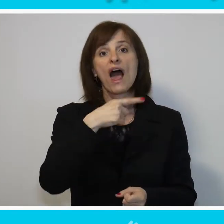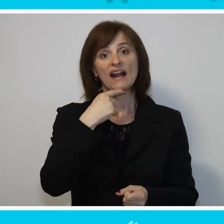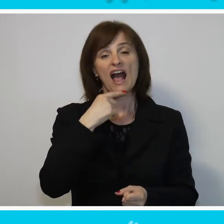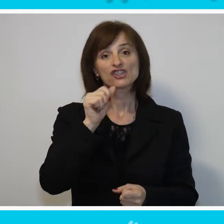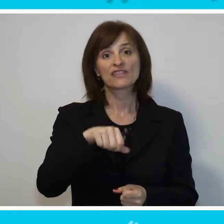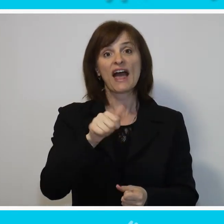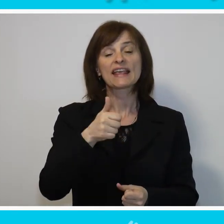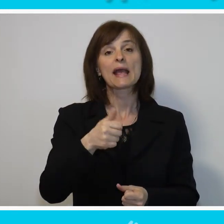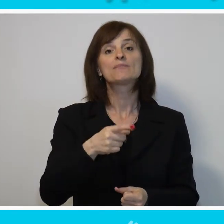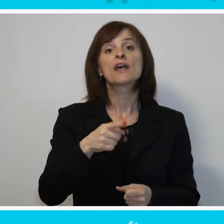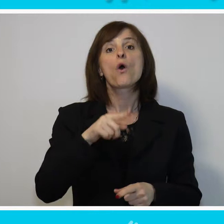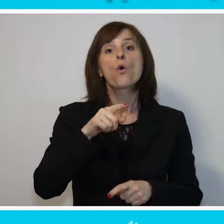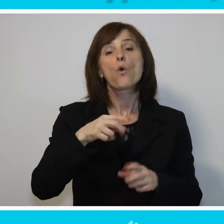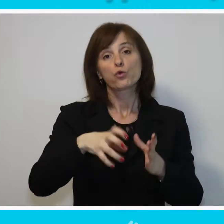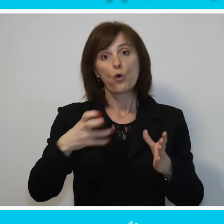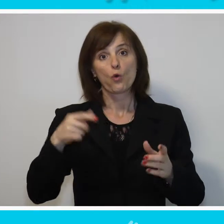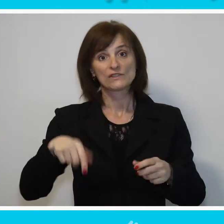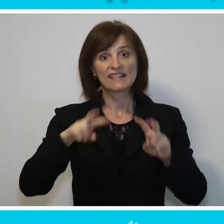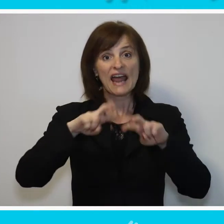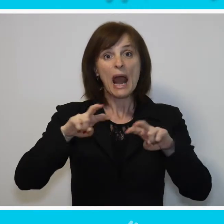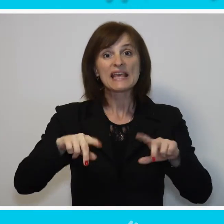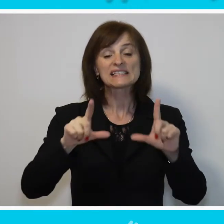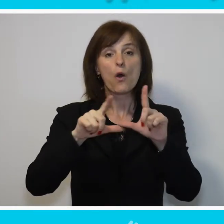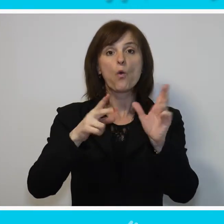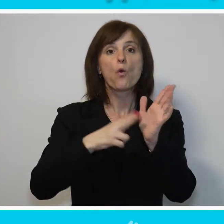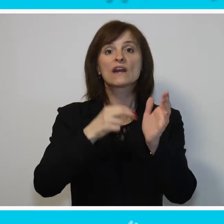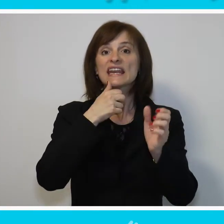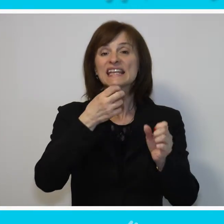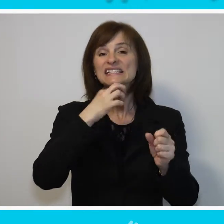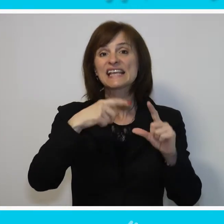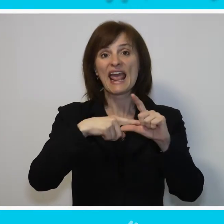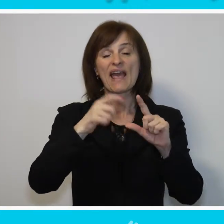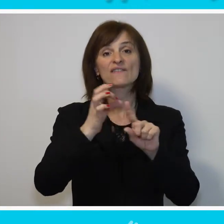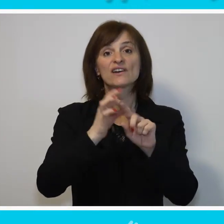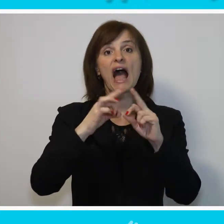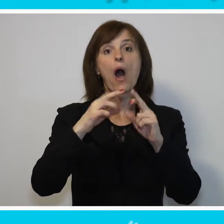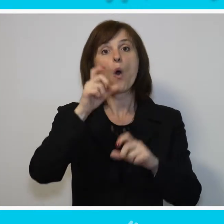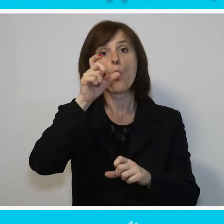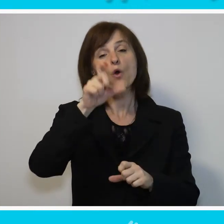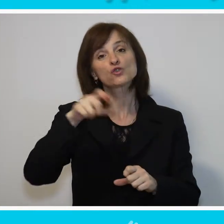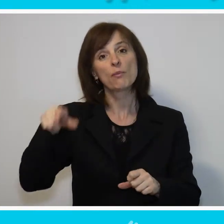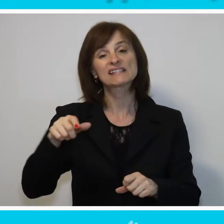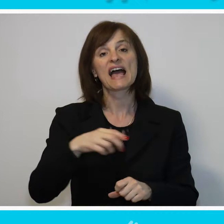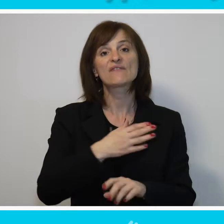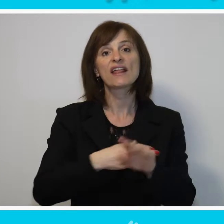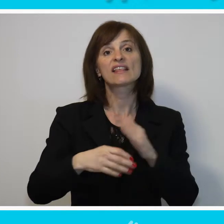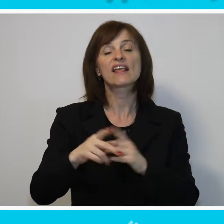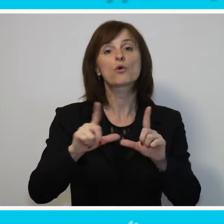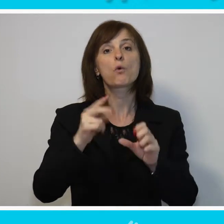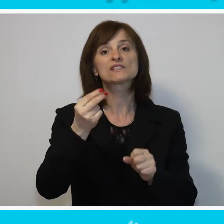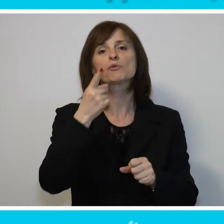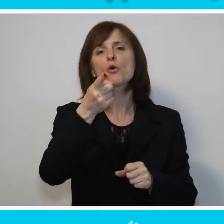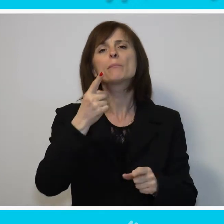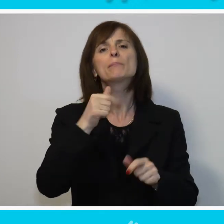je u toku analiza UNICEF-a o položaju dece sa invaliditetom u Srbiji. To se prvi put sprovodi,